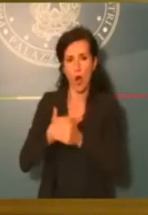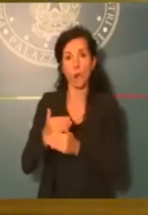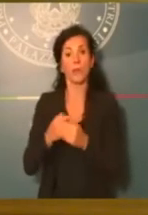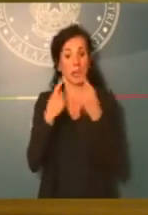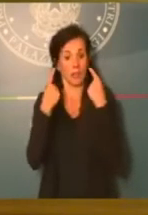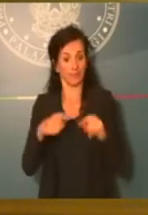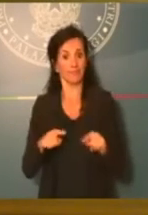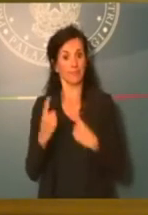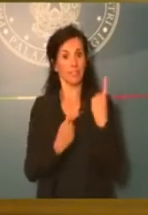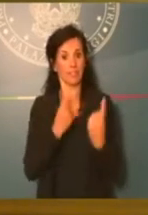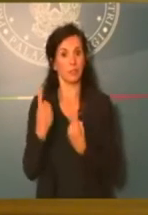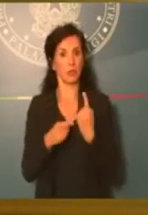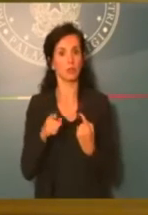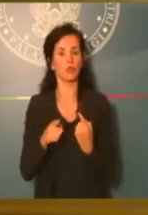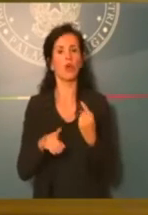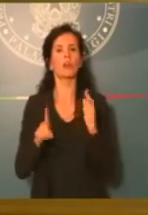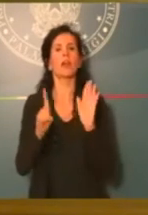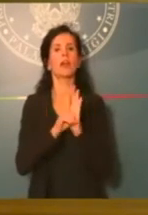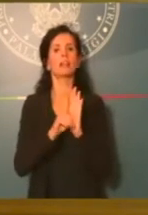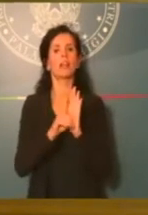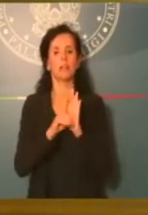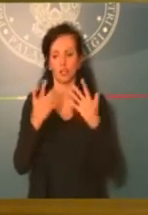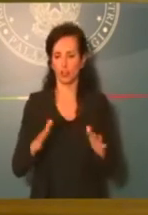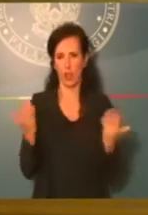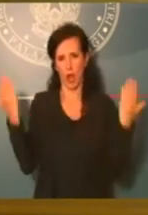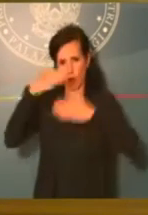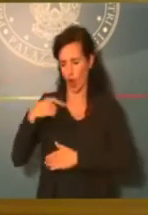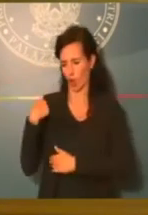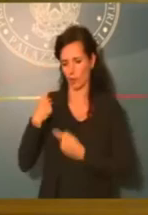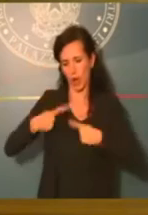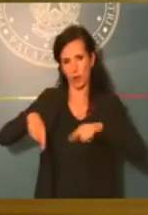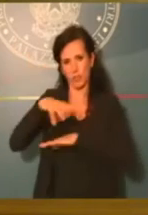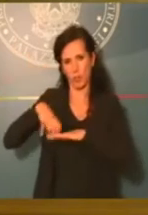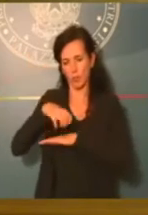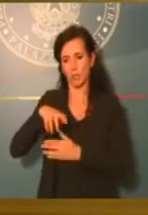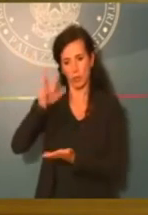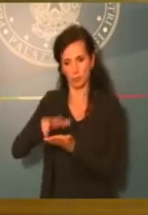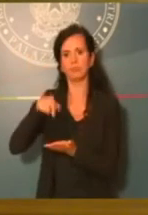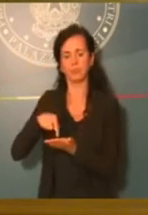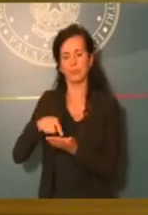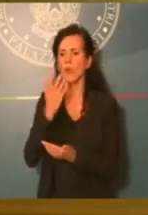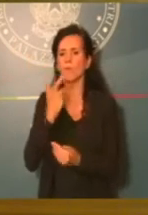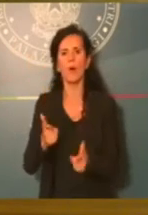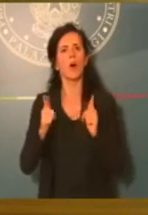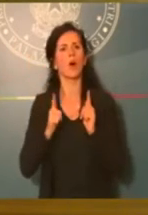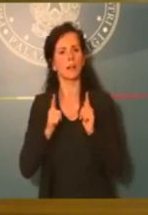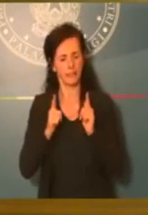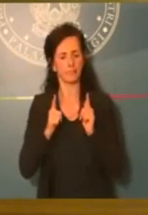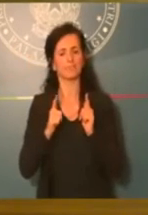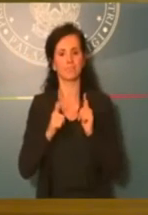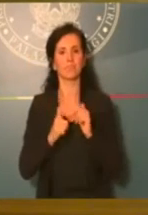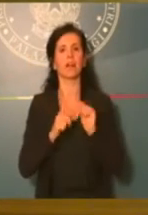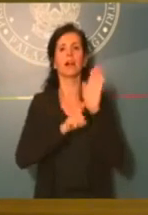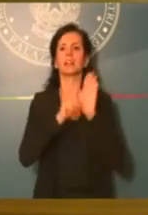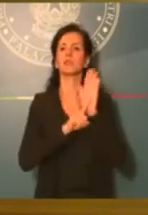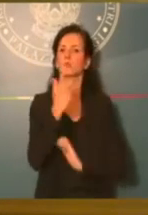decreto che abbiamo approvato questa notte ci consente di raggiungere sul fronte semplificatorio tre risultati importanti.